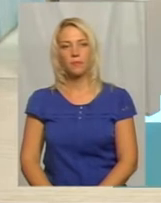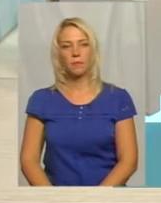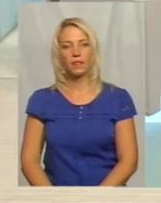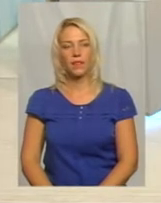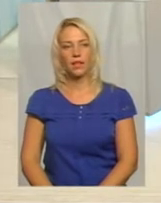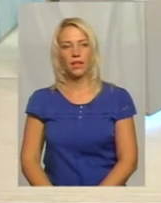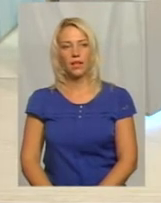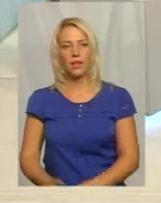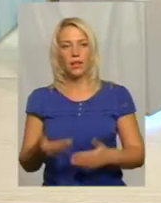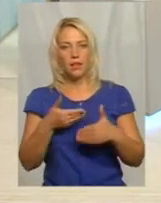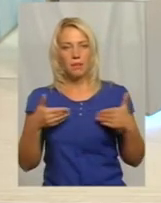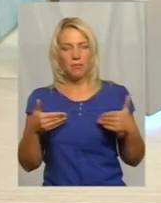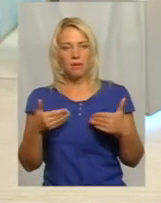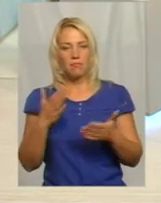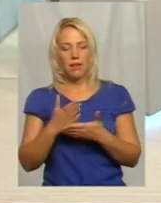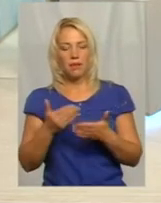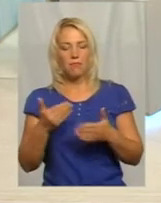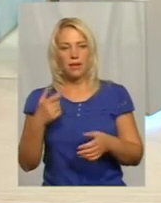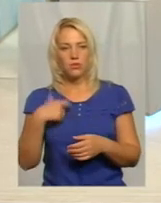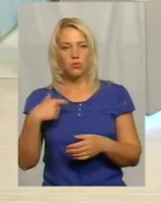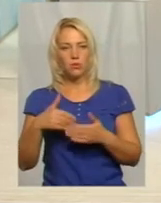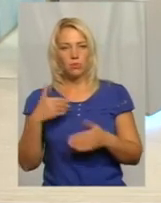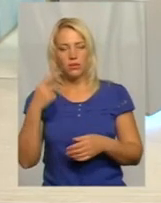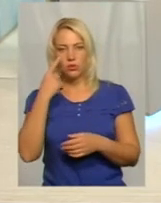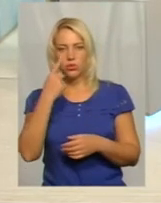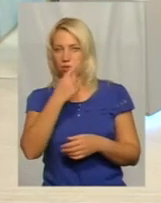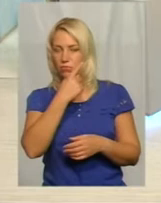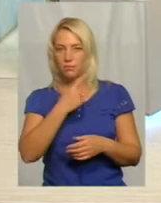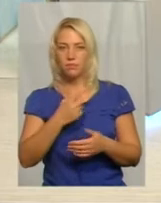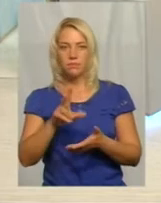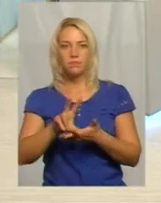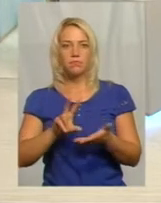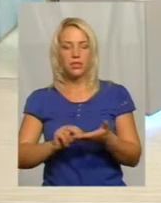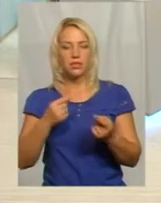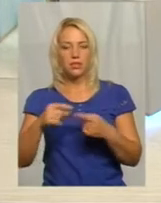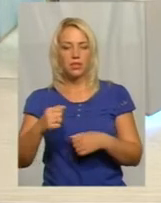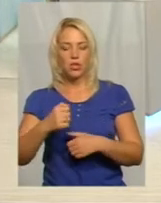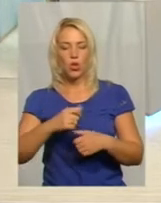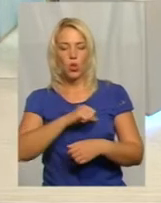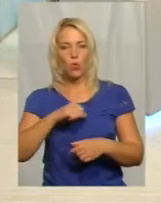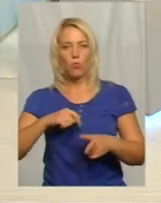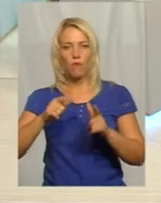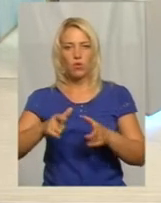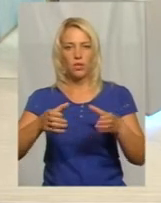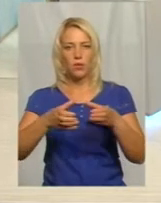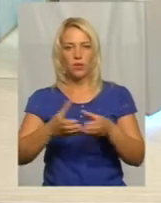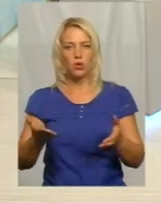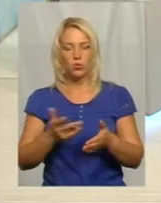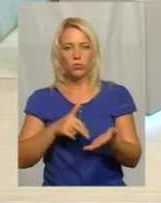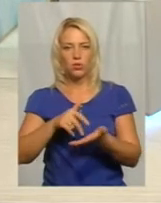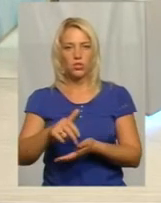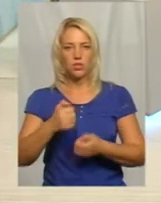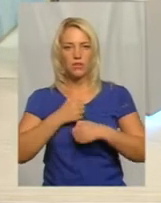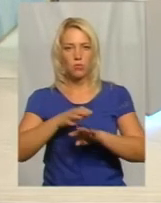мали перед собою, перед очима приклади інших добровольчих батальйонів, які пішли в Збройні сили